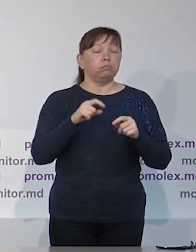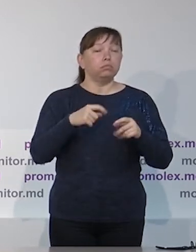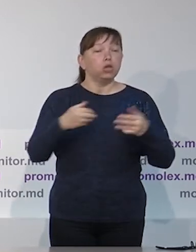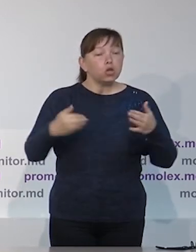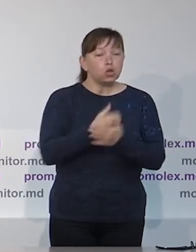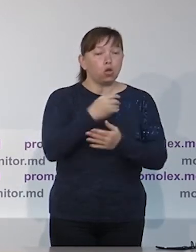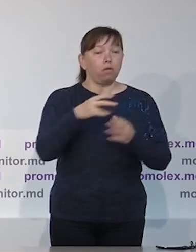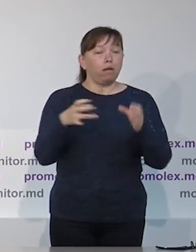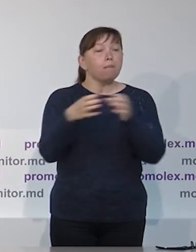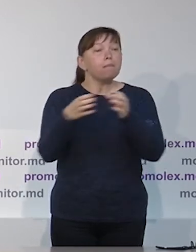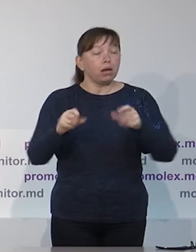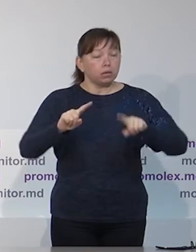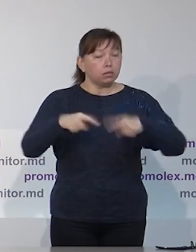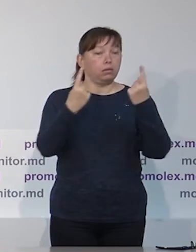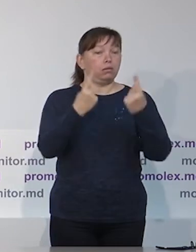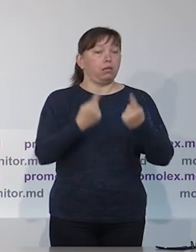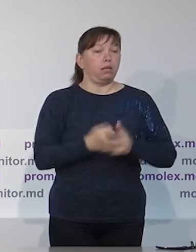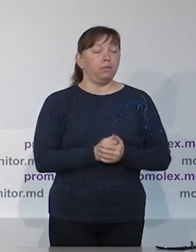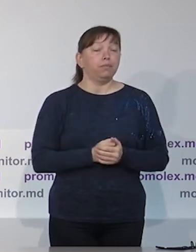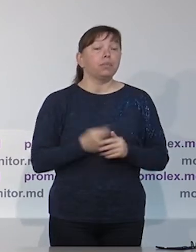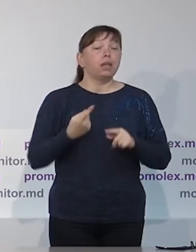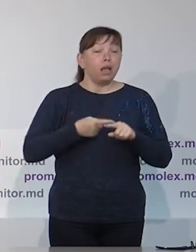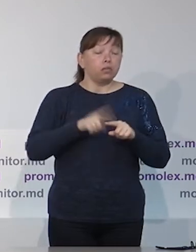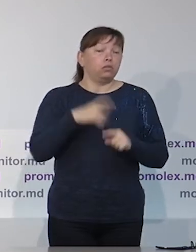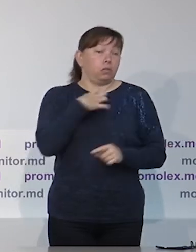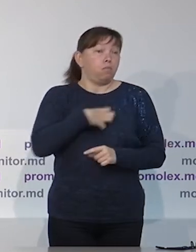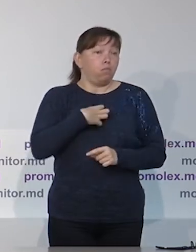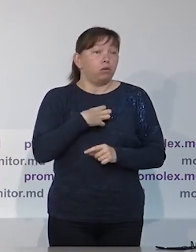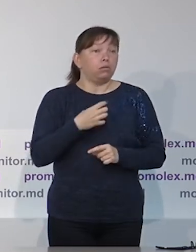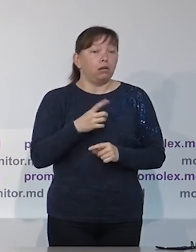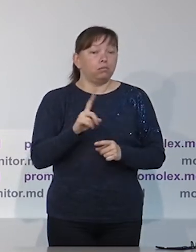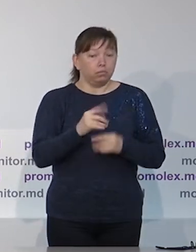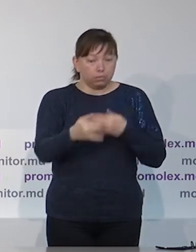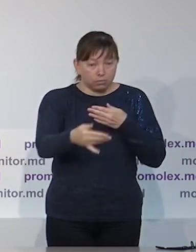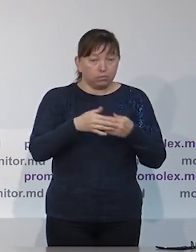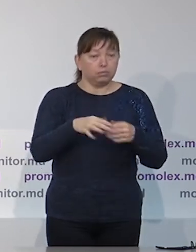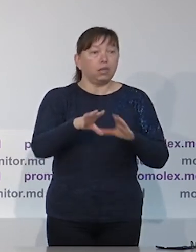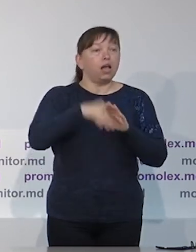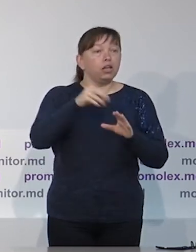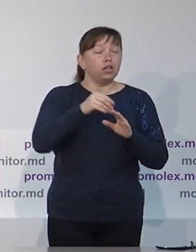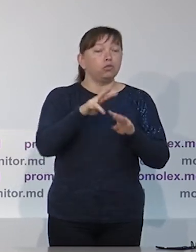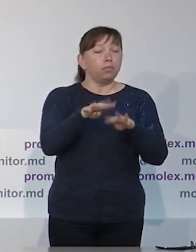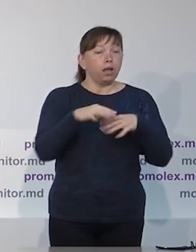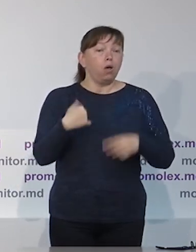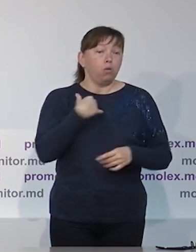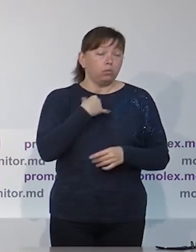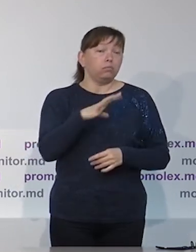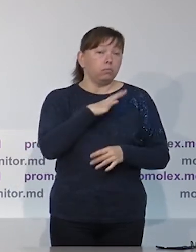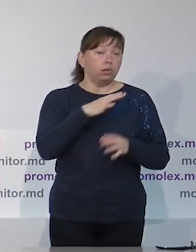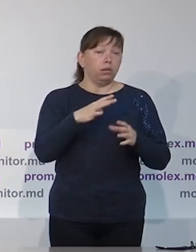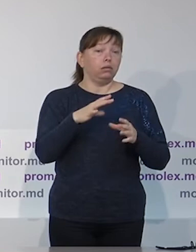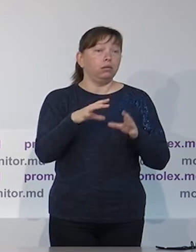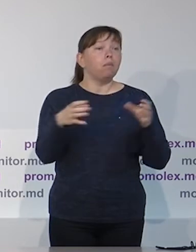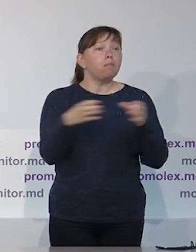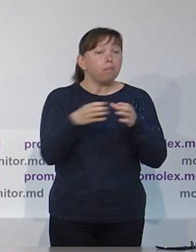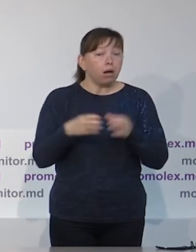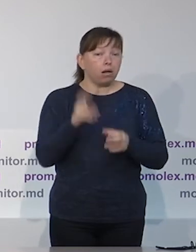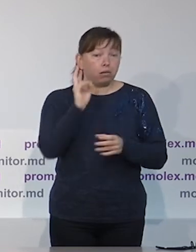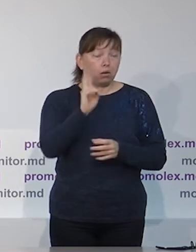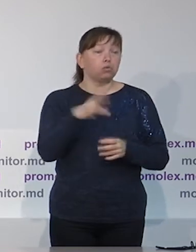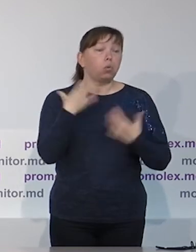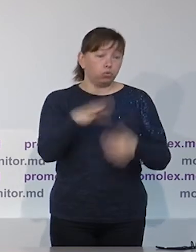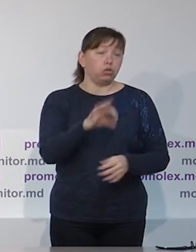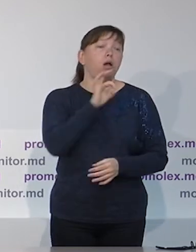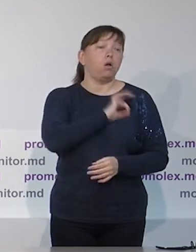законополитических партиях, то есть сократилось количество необходимых подписей на создание политической партии. И это важный